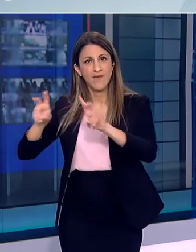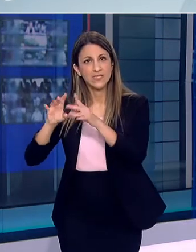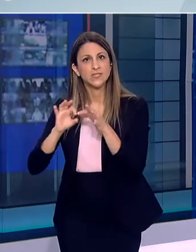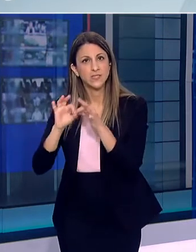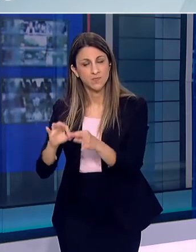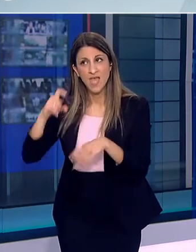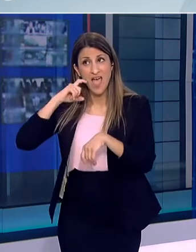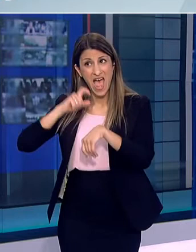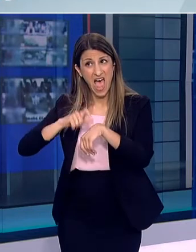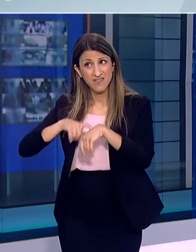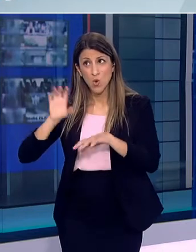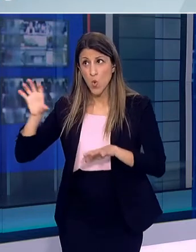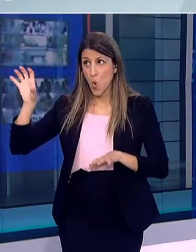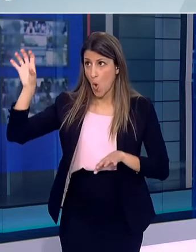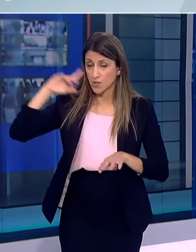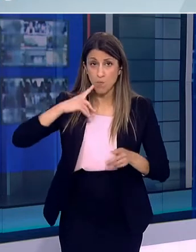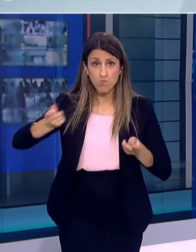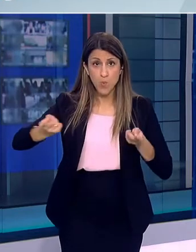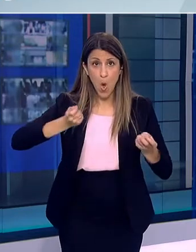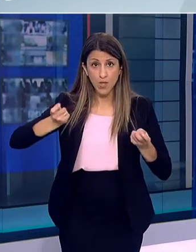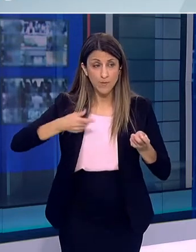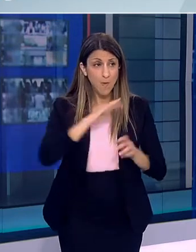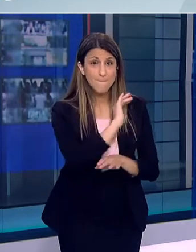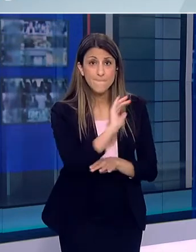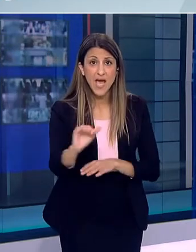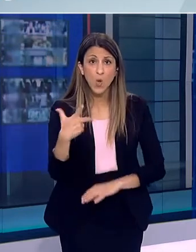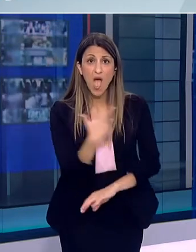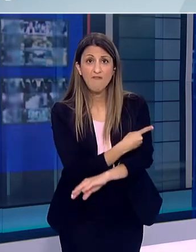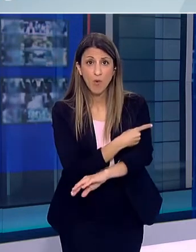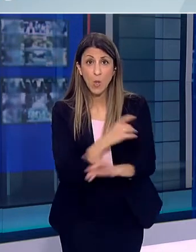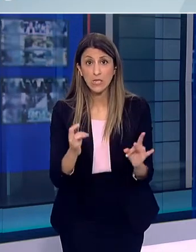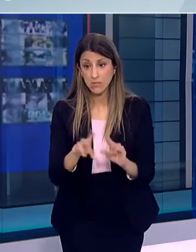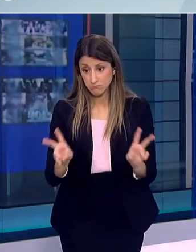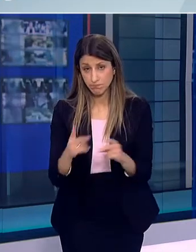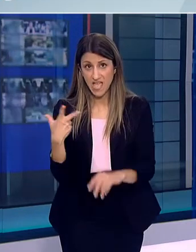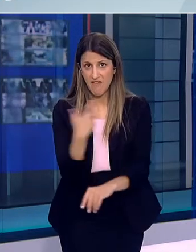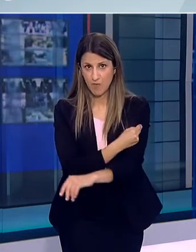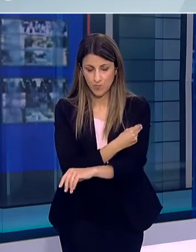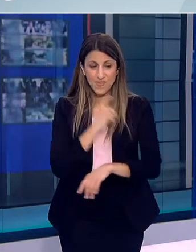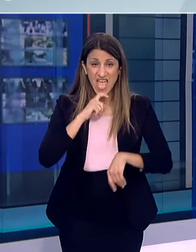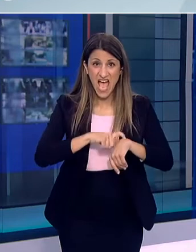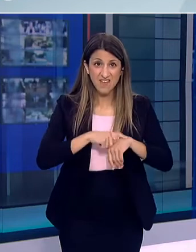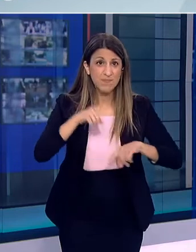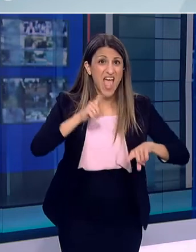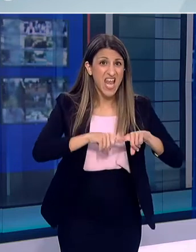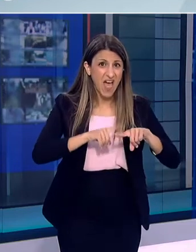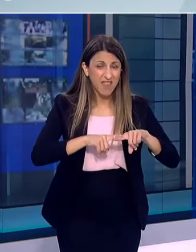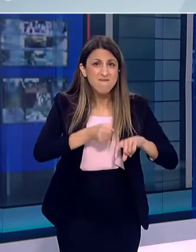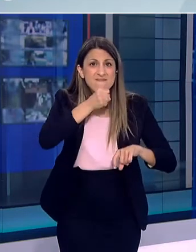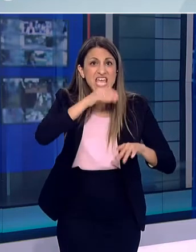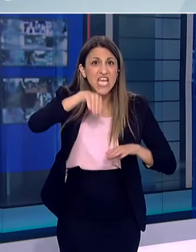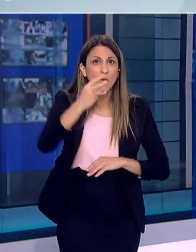προκειμένου Να έχουν στη διάθεσή τους τις πρώτες παρτίδες Για τους πληθυσμούς τους Στην Ελλάδα οι υπερίληκες φτάνουν το 30% του πληθυσμού